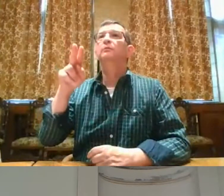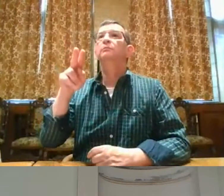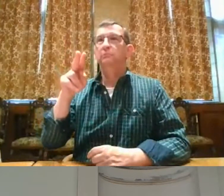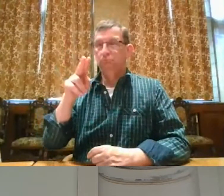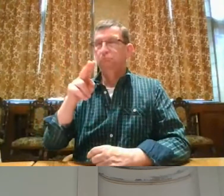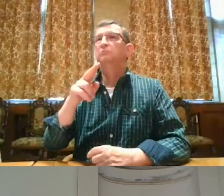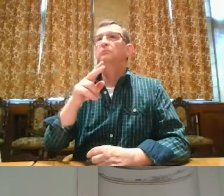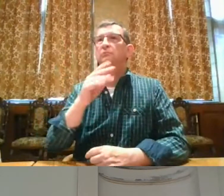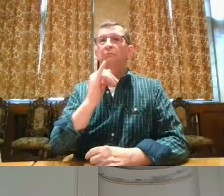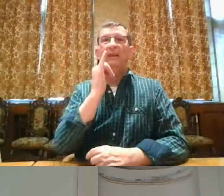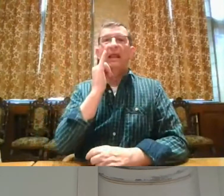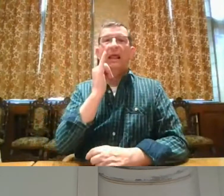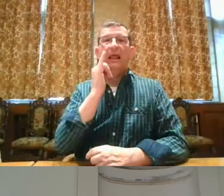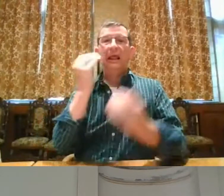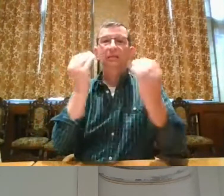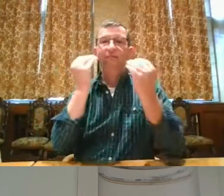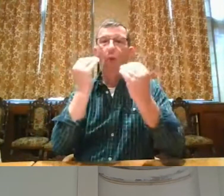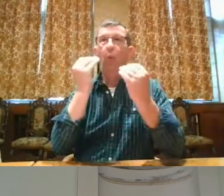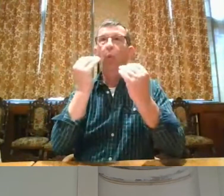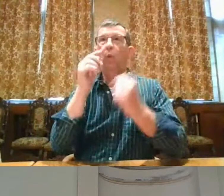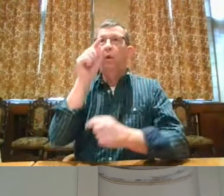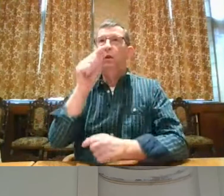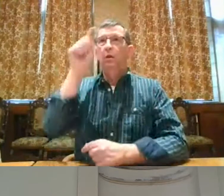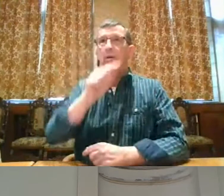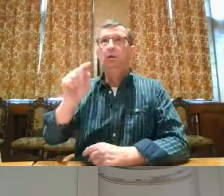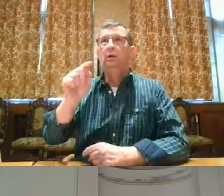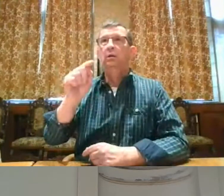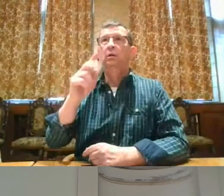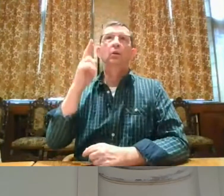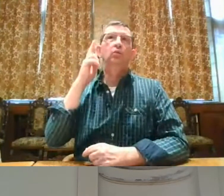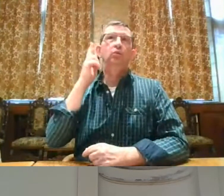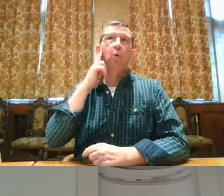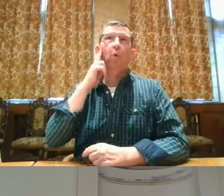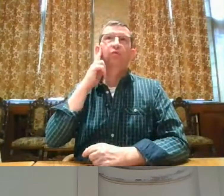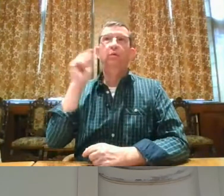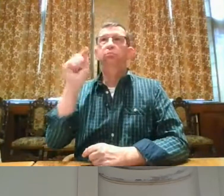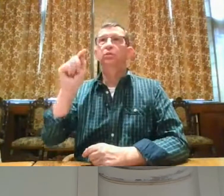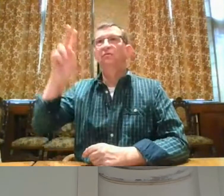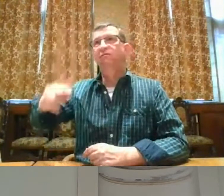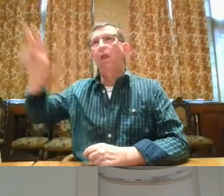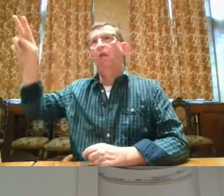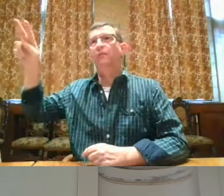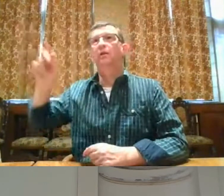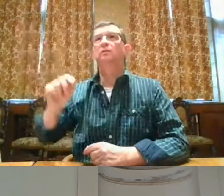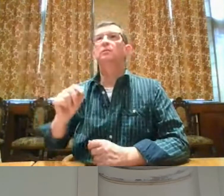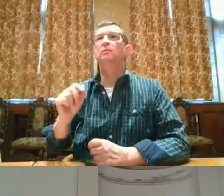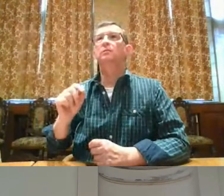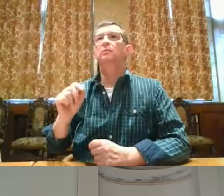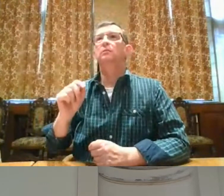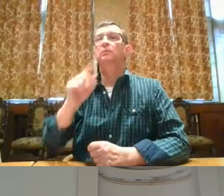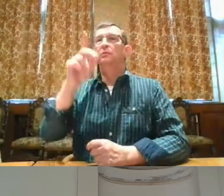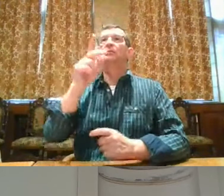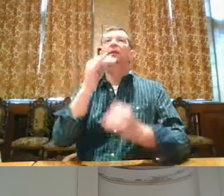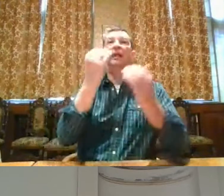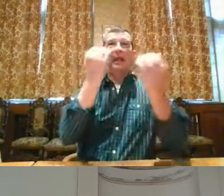Eén contactpersoon eigenlijk heb je maar nodig. Doof Vlaanderen. Zij hebben alle info... Of het e-mailadres is... Doof Vlaanderen...